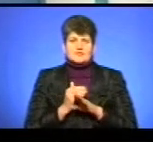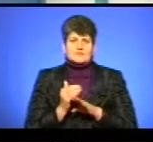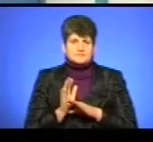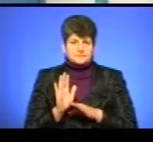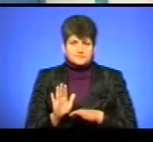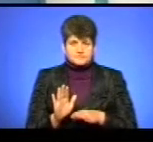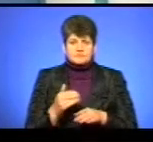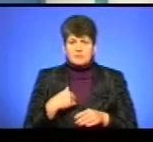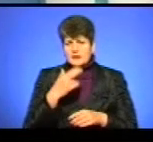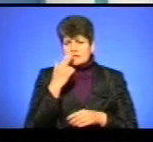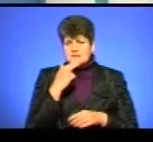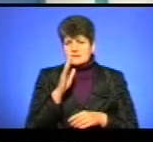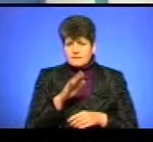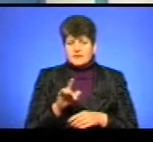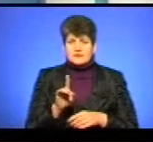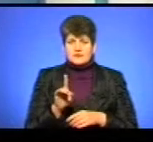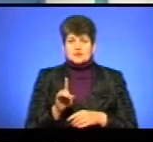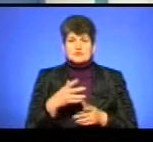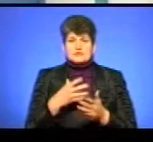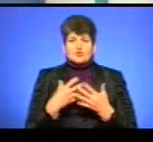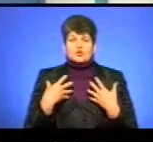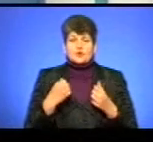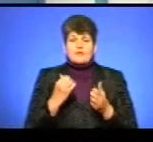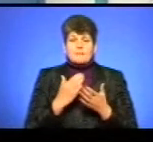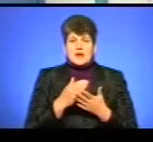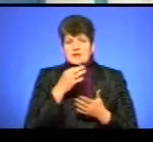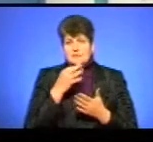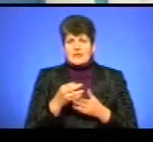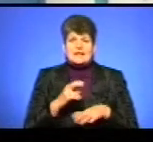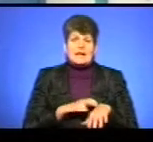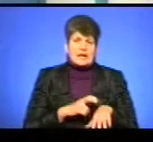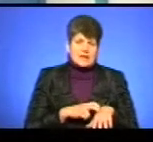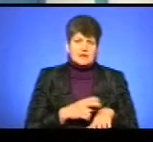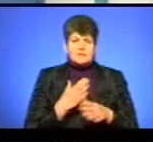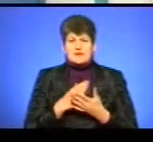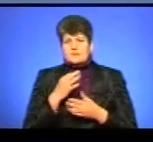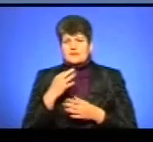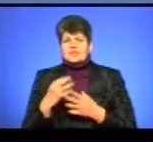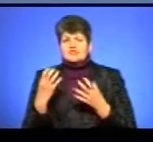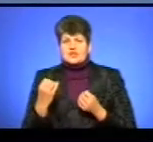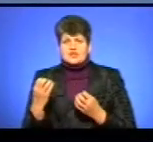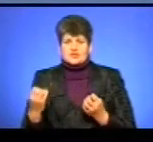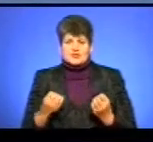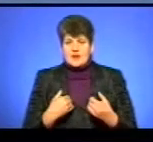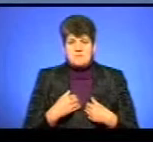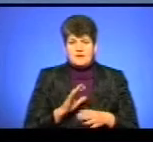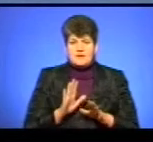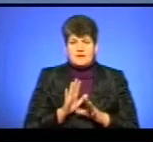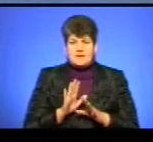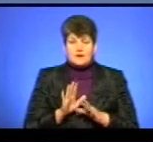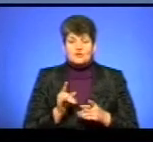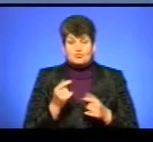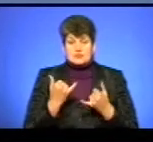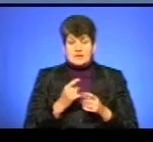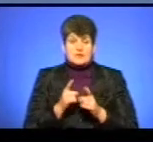Адже, ви знаєте, ми звикли, що за своє здоров'я має відповідати лікар, має відповідати ще хтось, але не ми. Тому зараз, коли йде